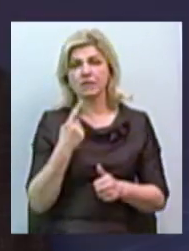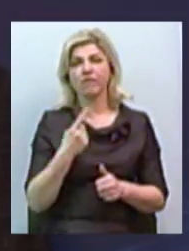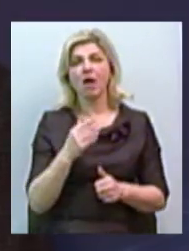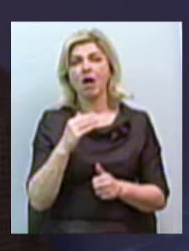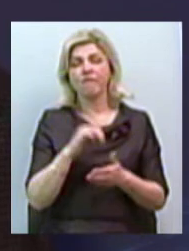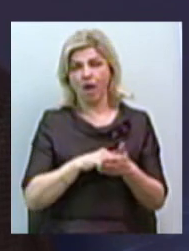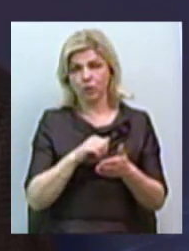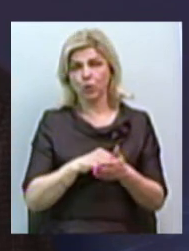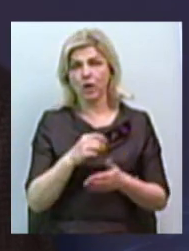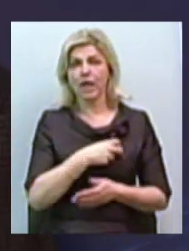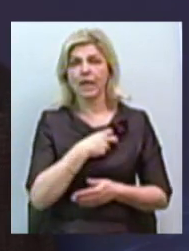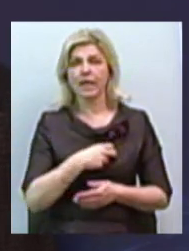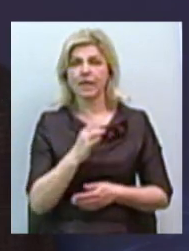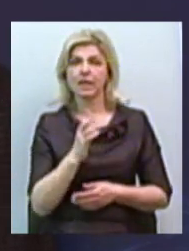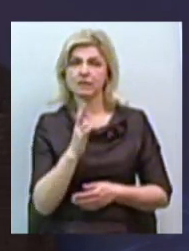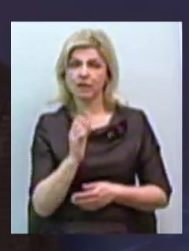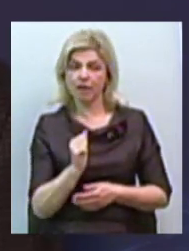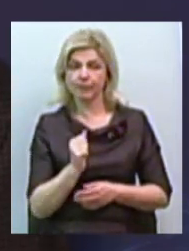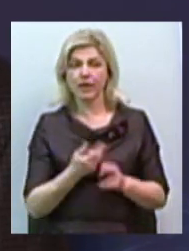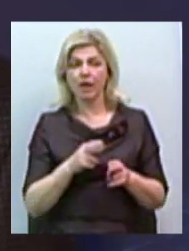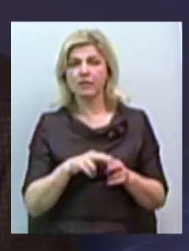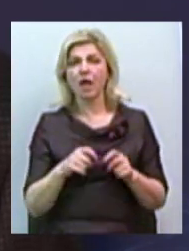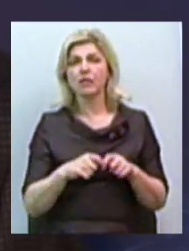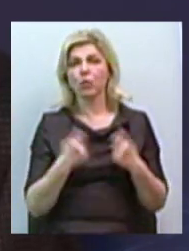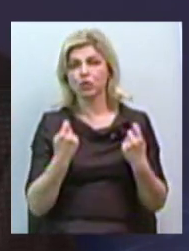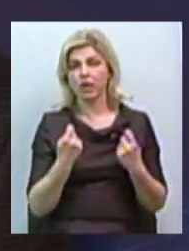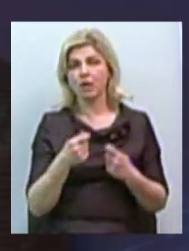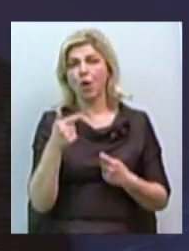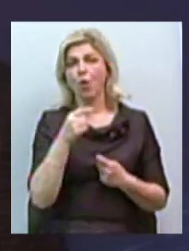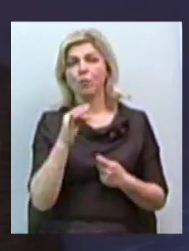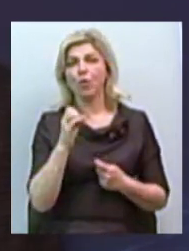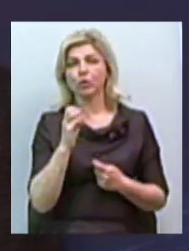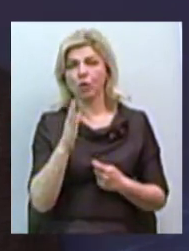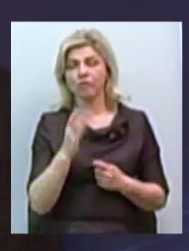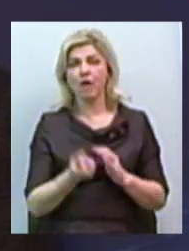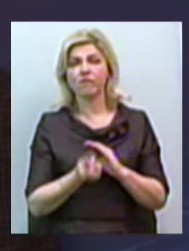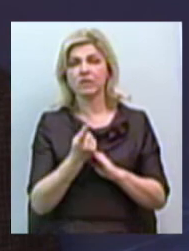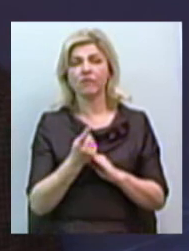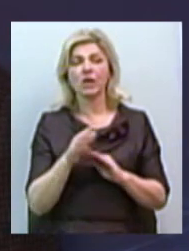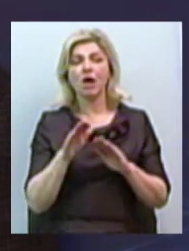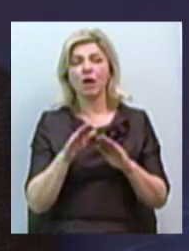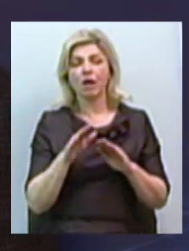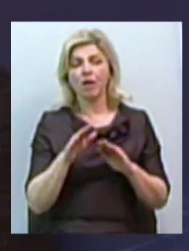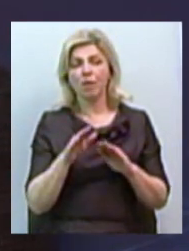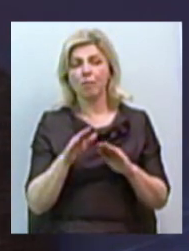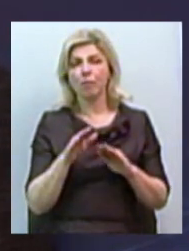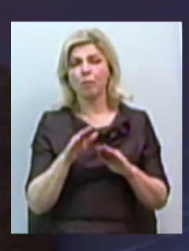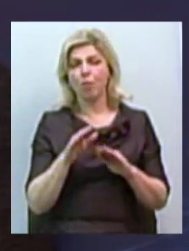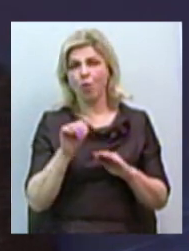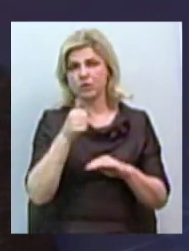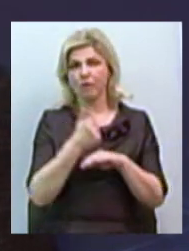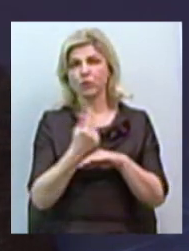риска. Тому що, конечному, це гармональне нарушення, які возникають після цих факторів. Основний фактор – це возраст.